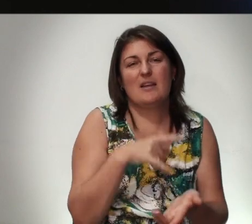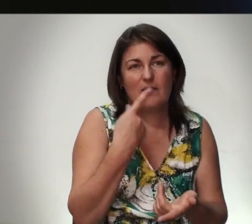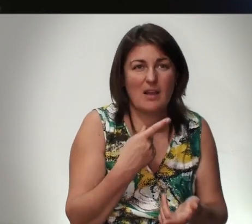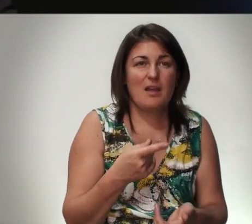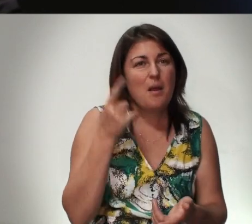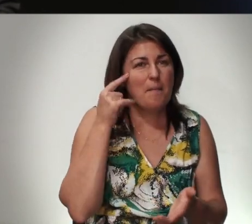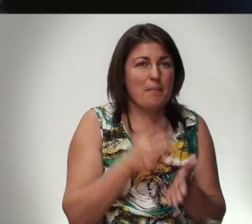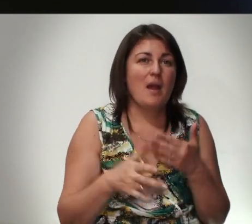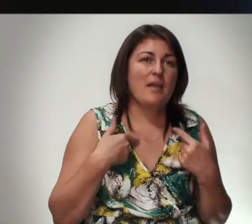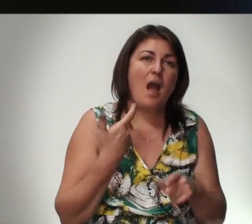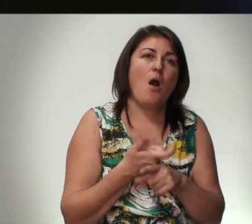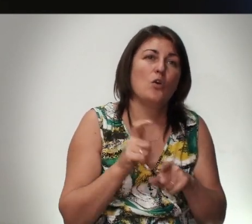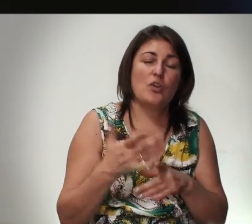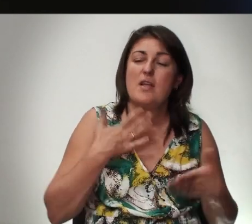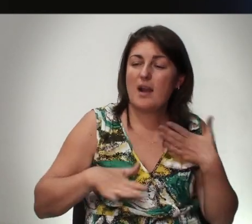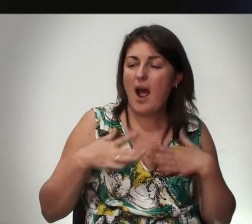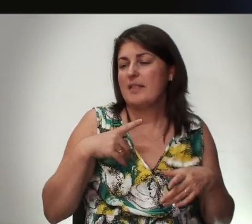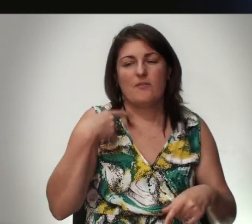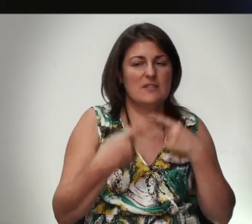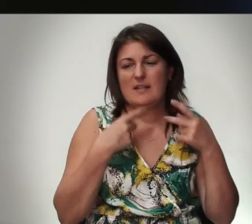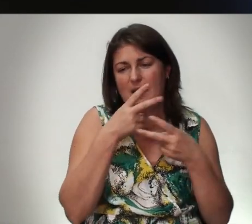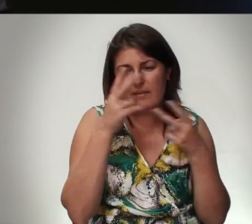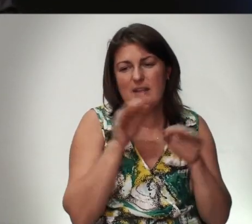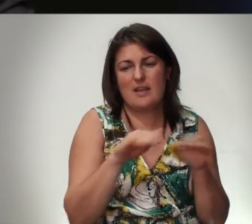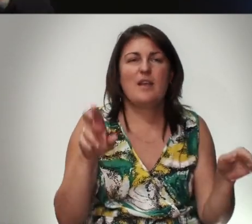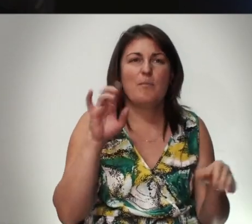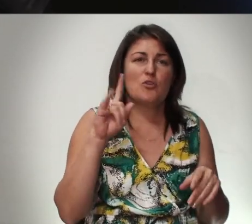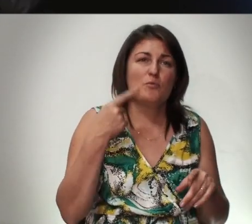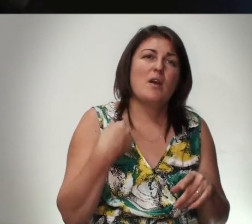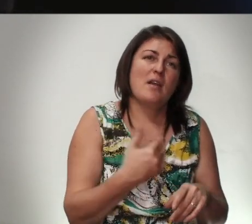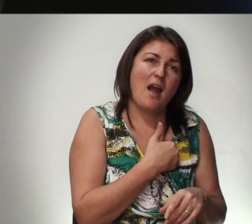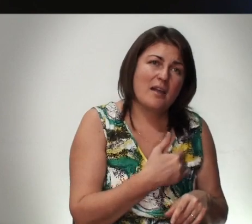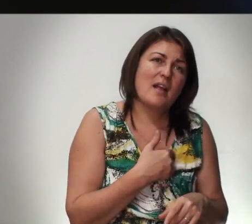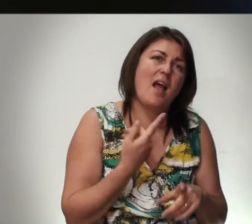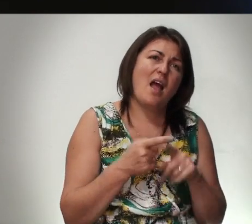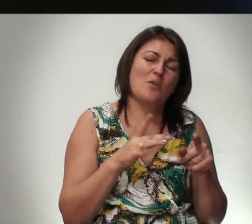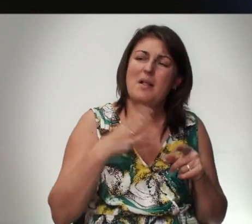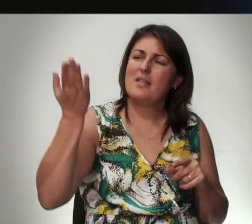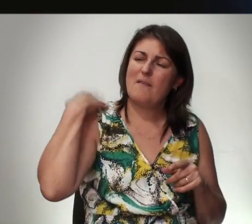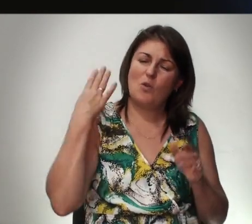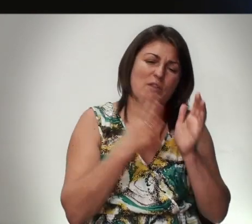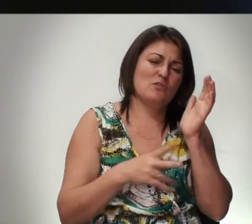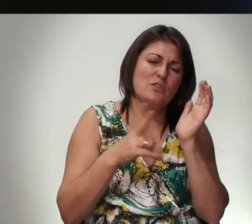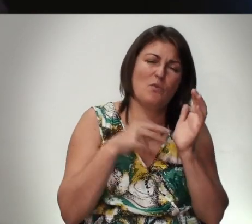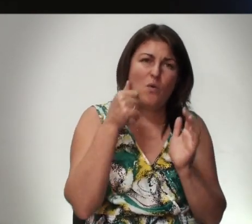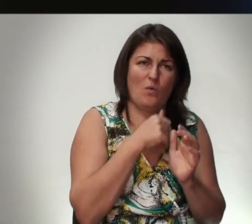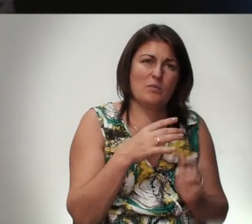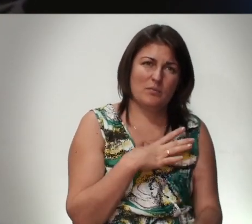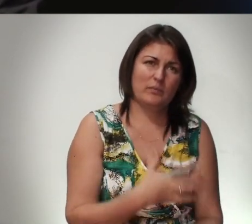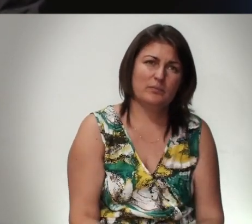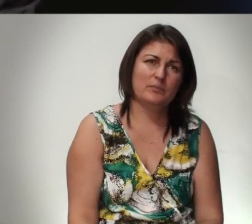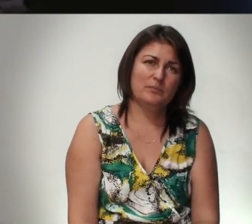Понимаете Я Очень Рад Всегда В виде Детей Божьих Потому Что Я Хотел Это Было Давно 97 Год Это Было